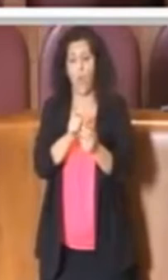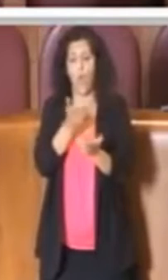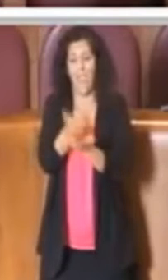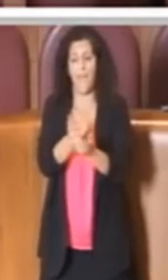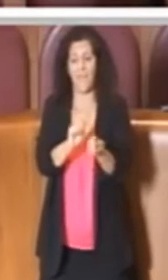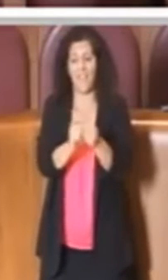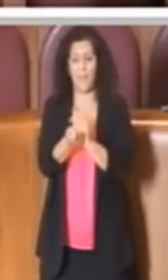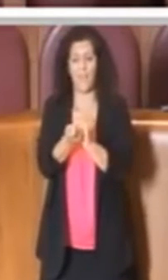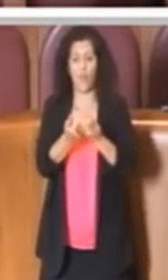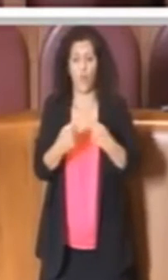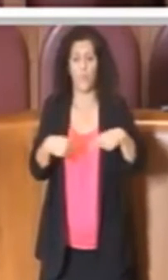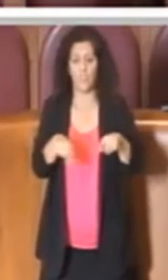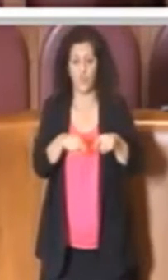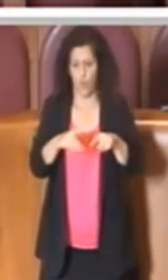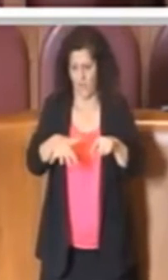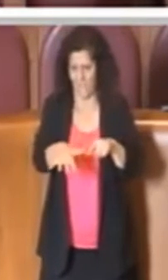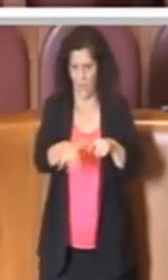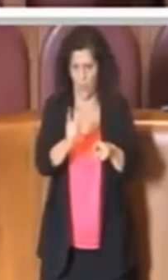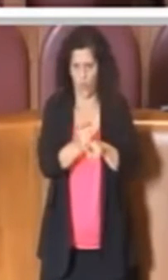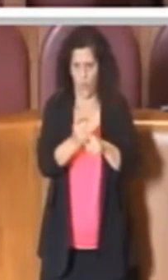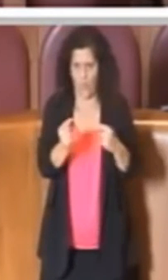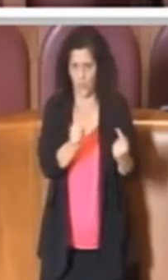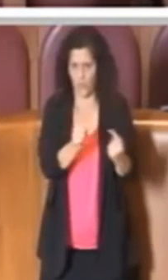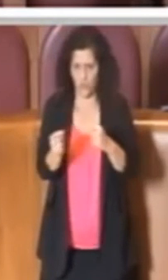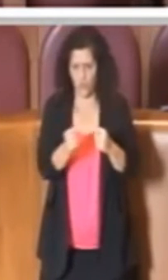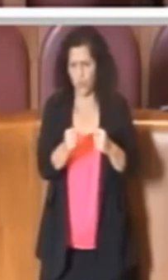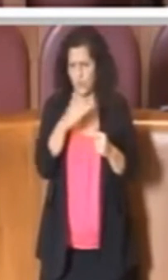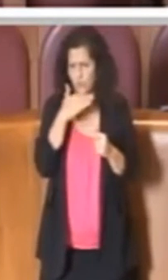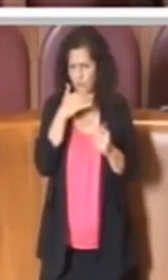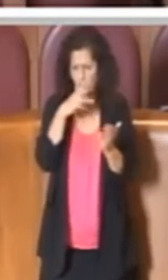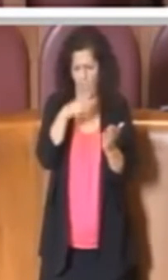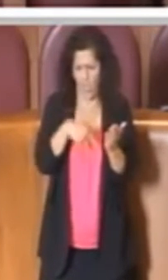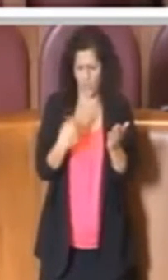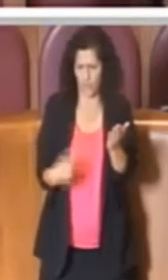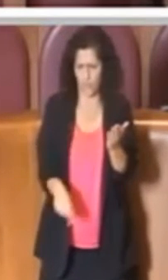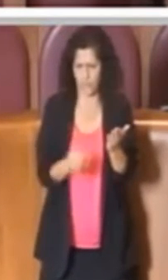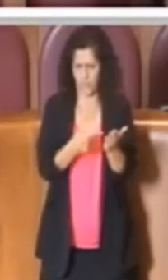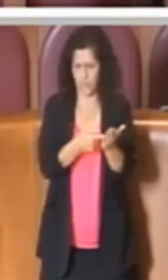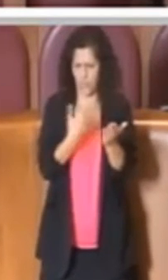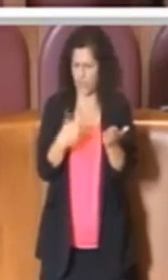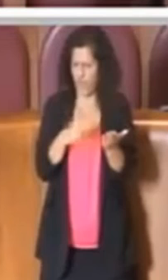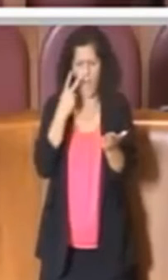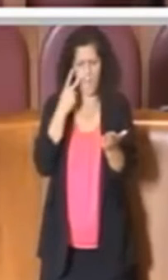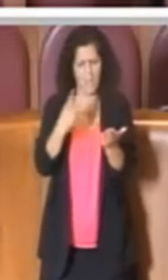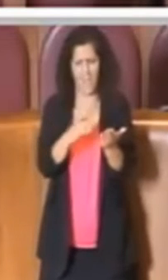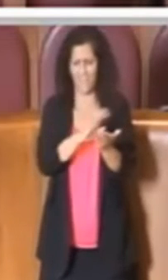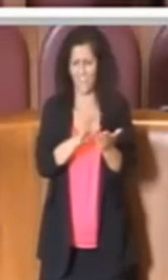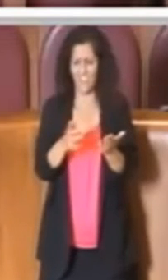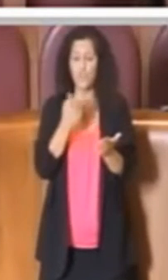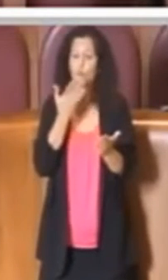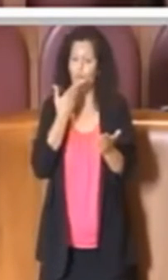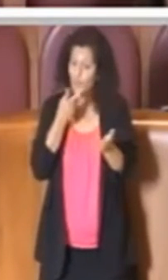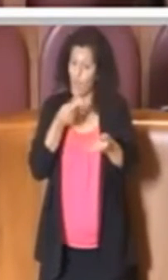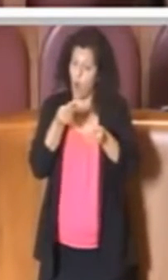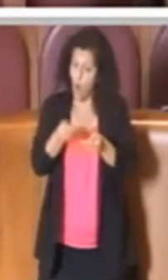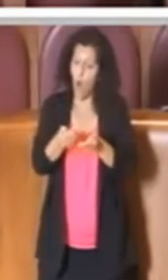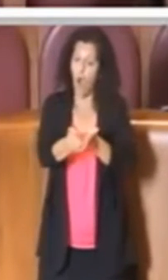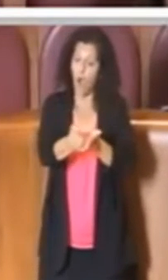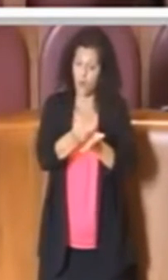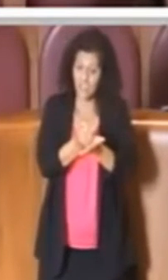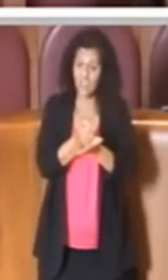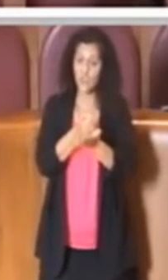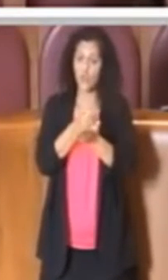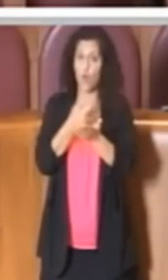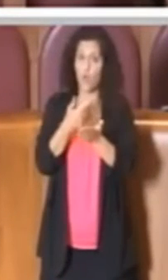a discutere successivamente, che prevede proprio che il rilascio e rinnovo di licenze, autorizzazioni, concessioni, concessioni, segnalazioni, certificazioni di inizio di